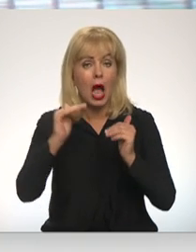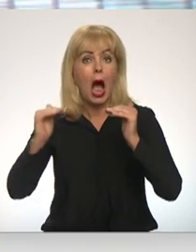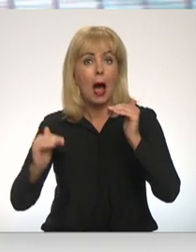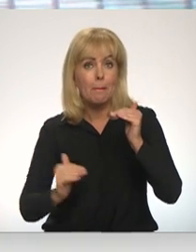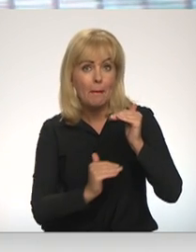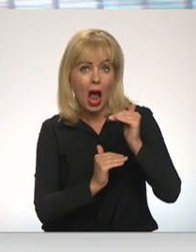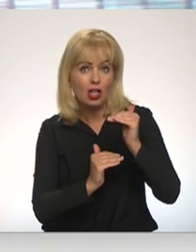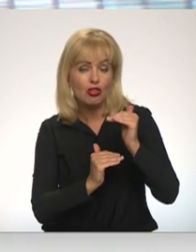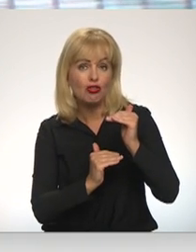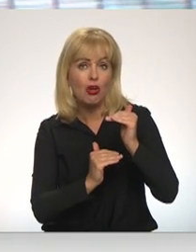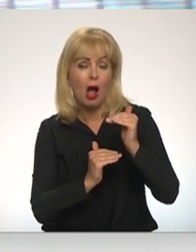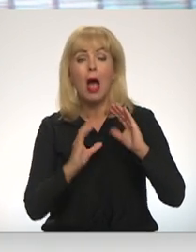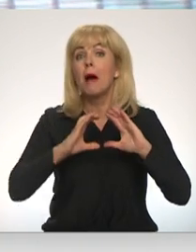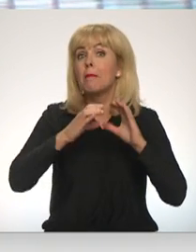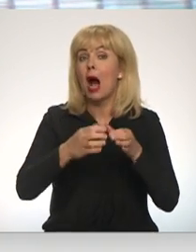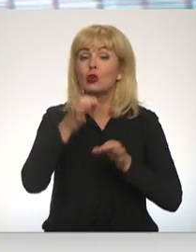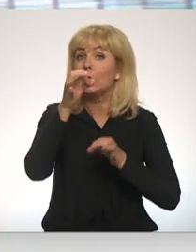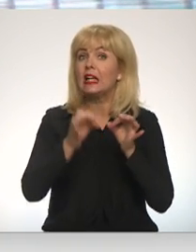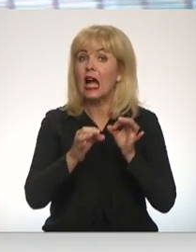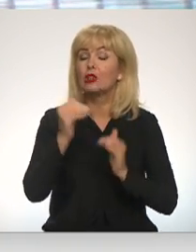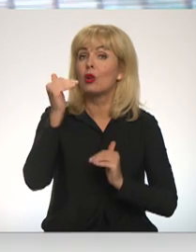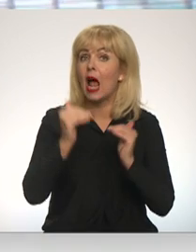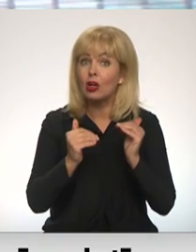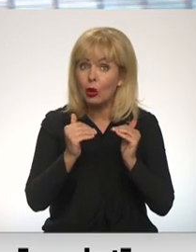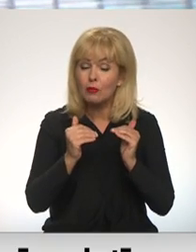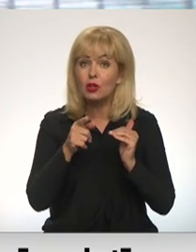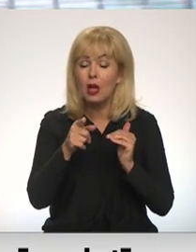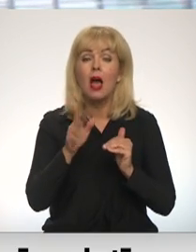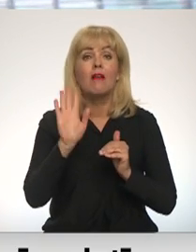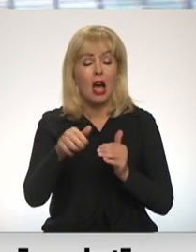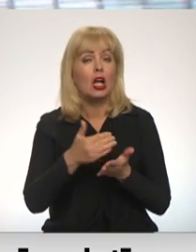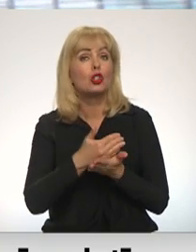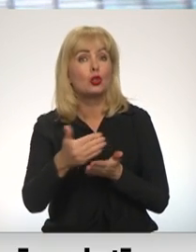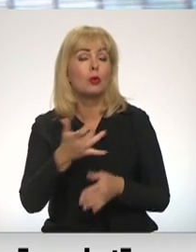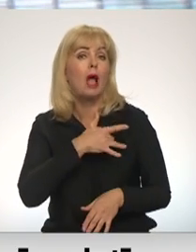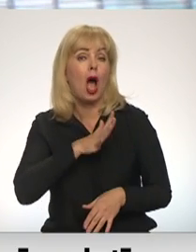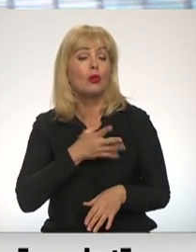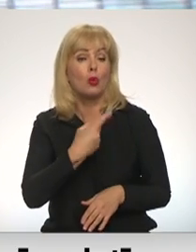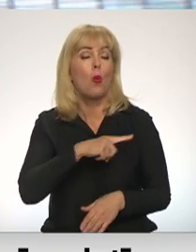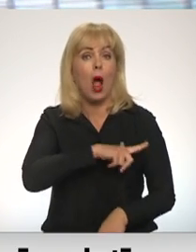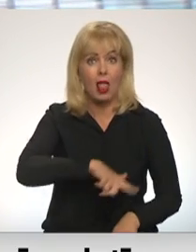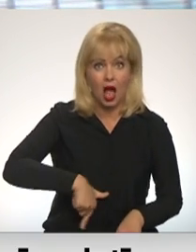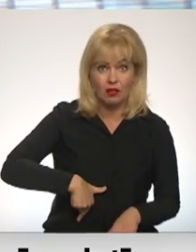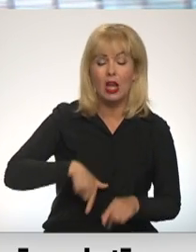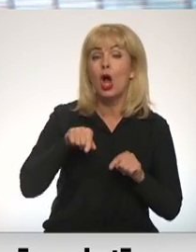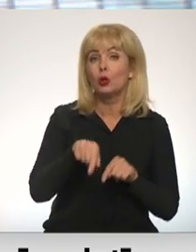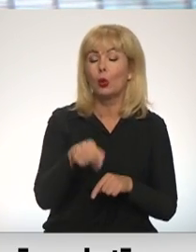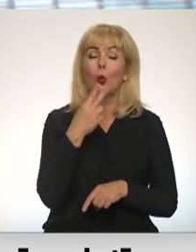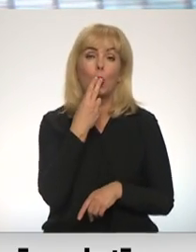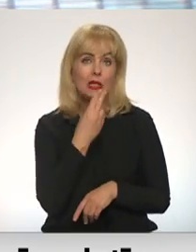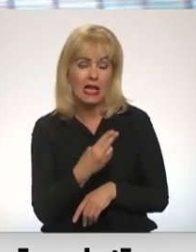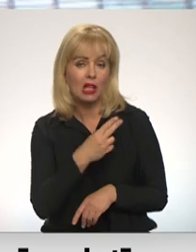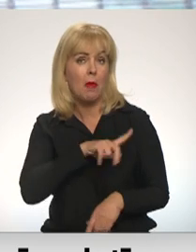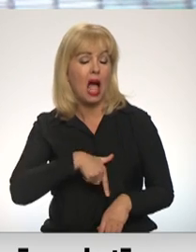pasaules tiesiskuma reitingos. Tās varēs turpināt adaptēt bērnus no Latvijas. Tur mēs uzskatīsim, ka